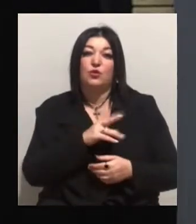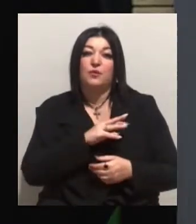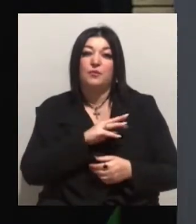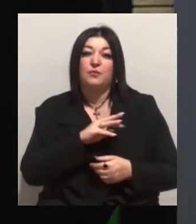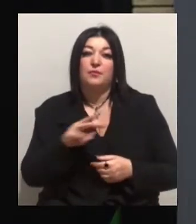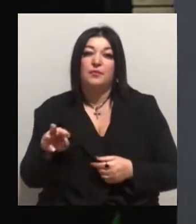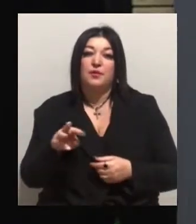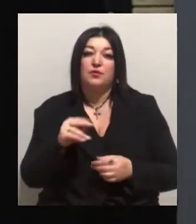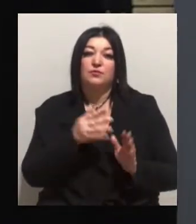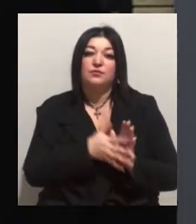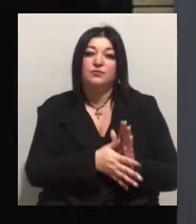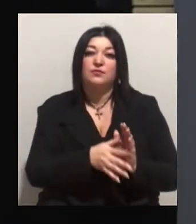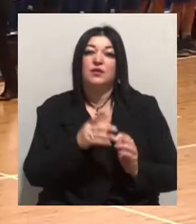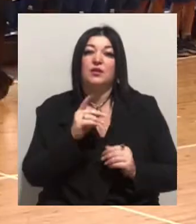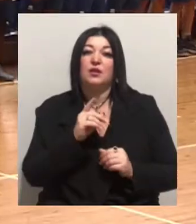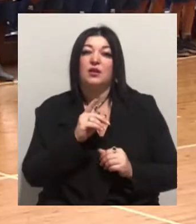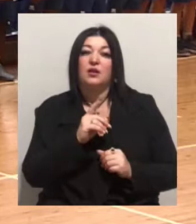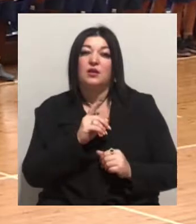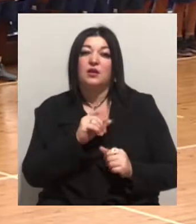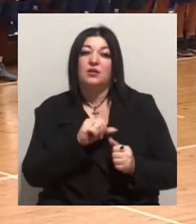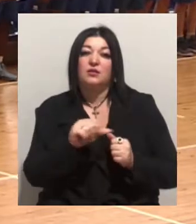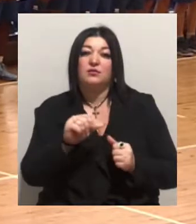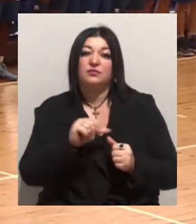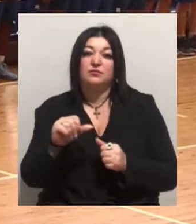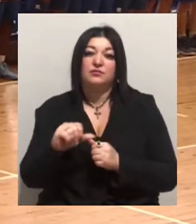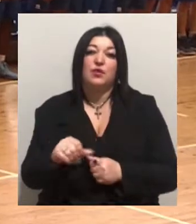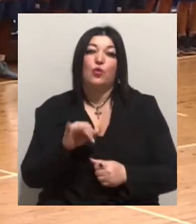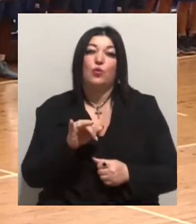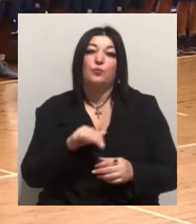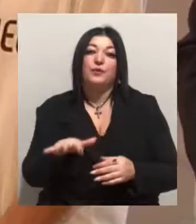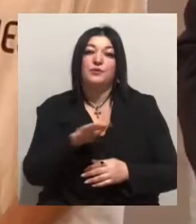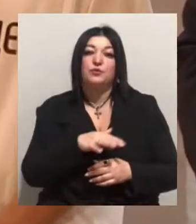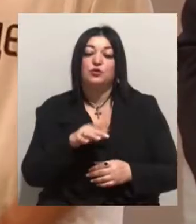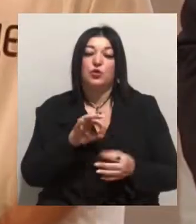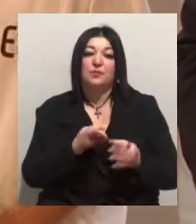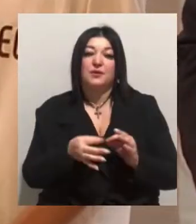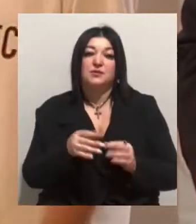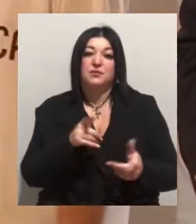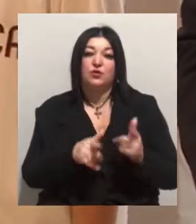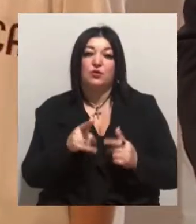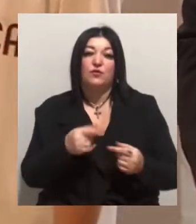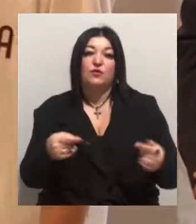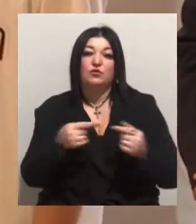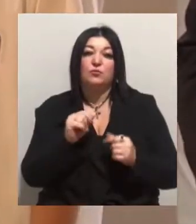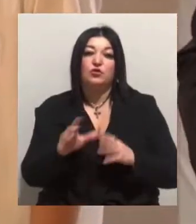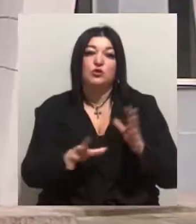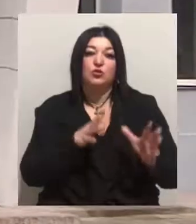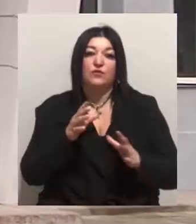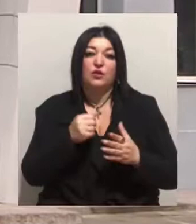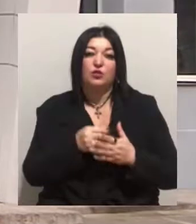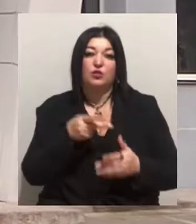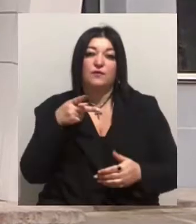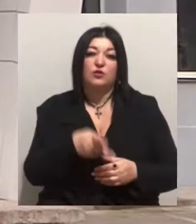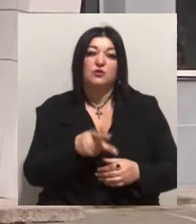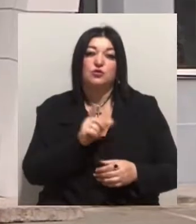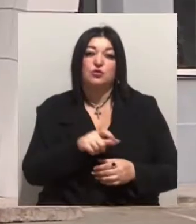протягом програми 17-20. У приміщеннях бази Олімпійської підготовки одночасно можуть тренуватися до двох тисяч людей.